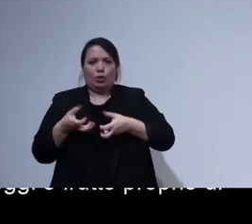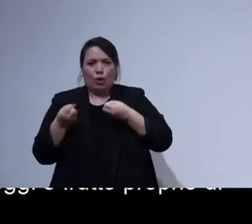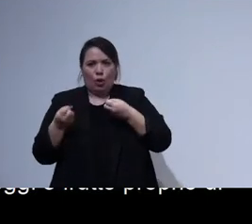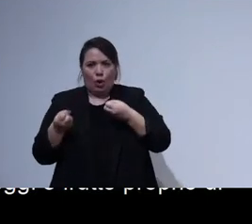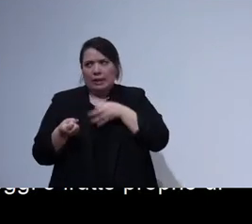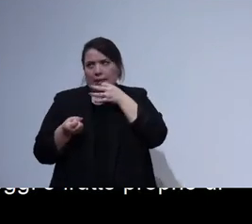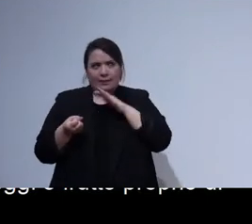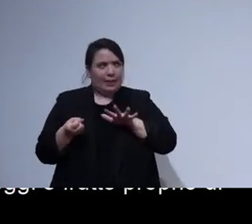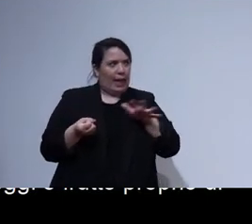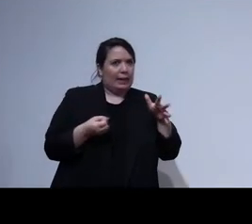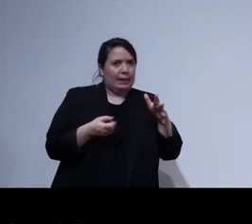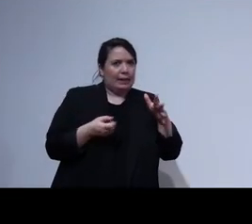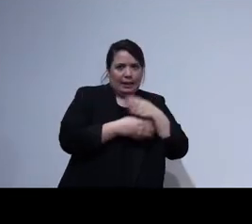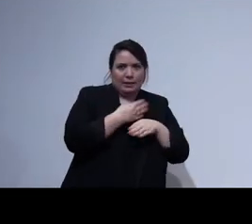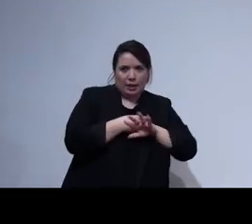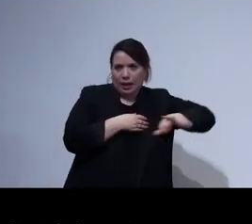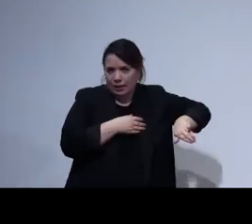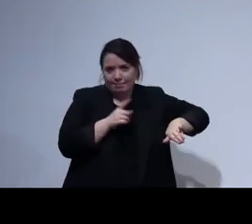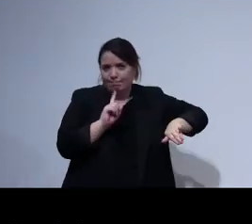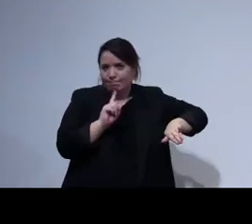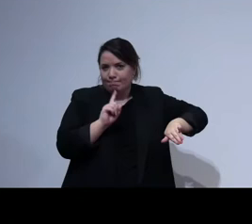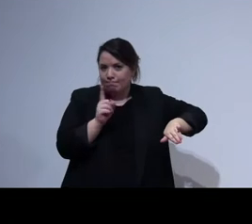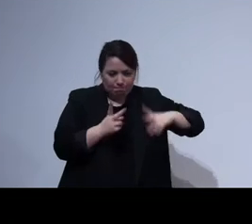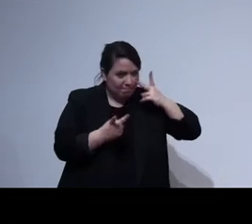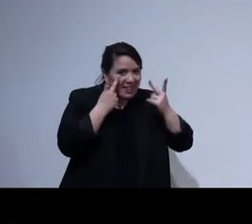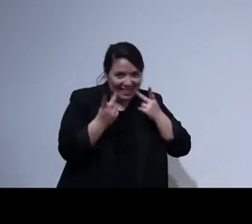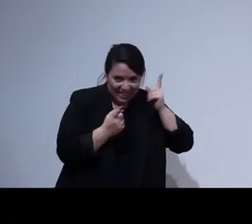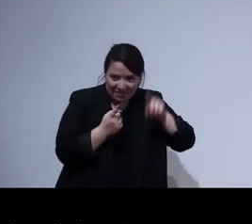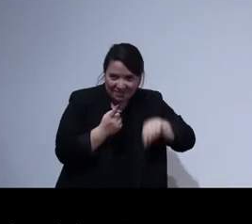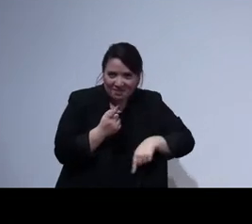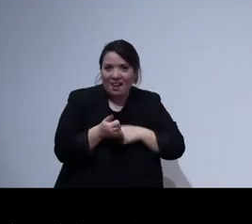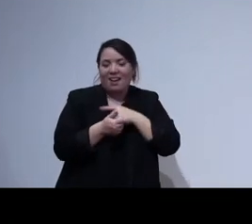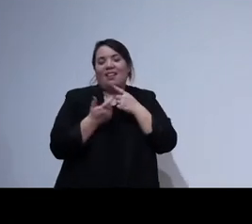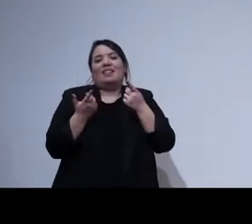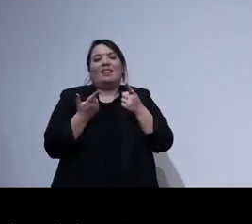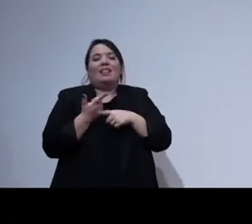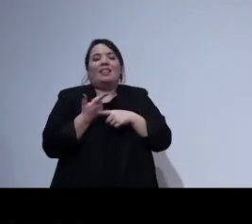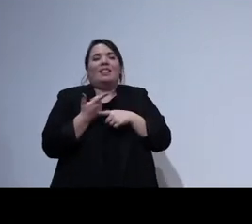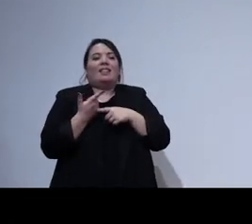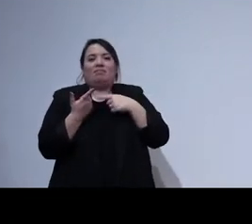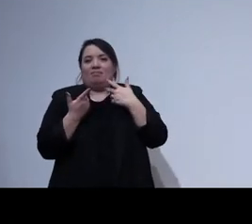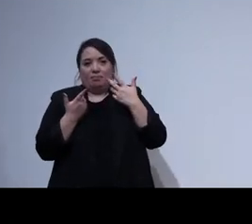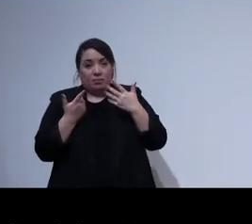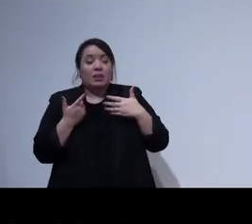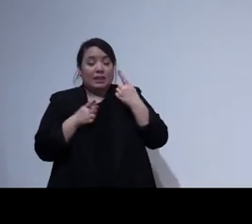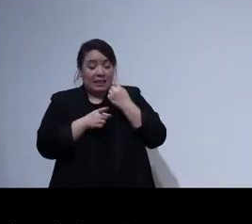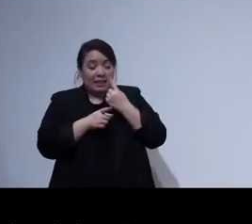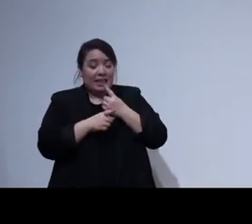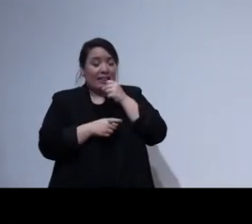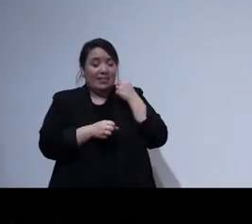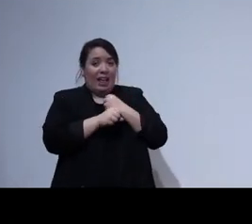stiamo lavorando anche su altri fronti sulla disabilità visiva soprattutto abbiamo tanto ancora da fare